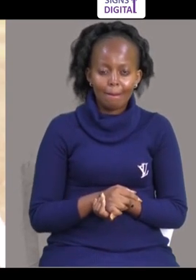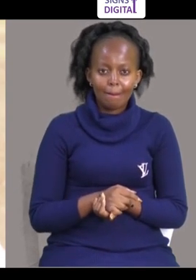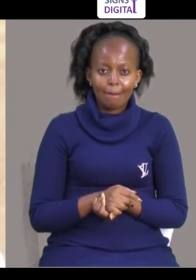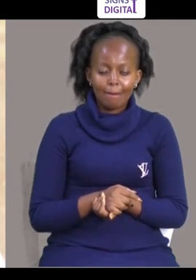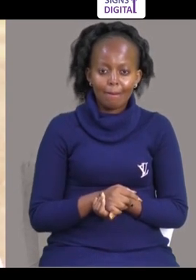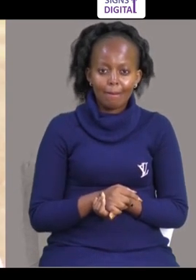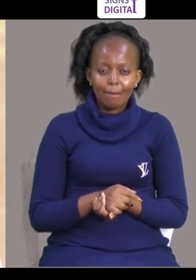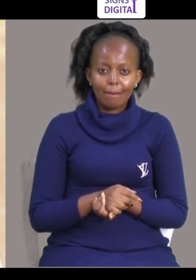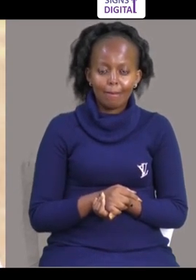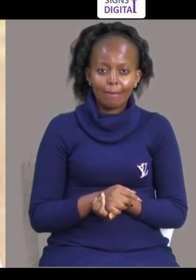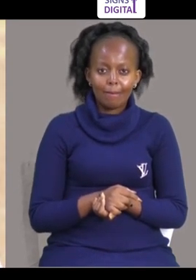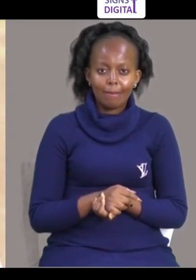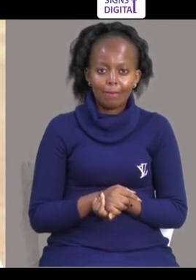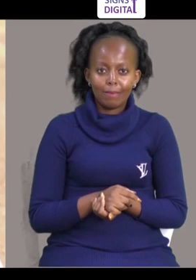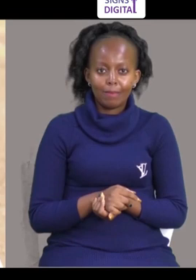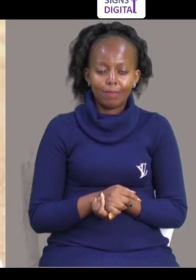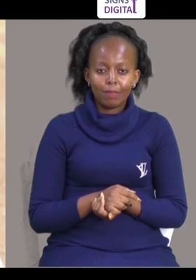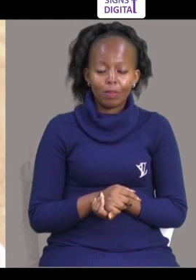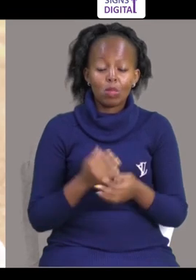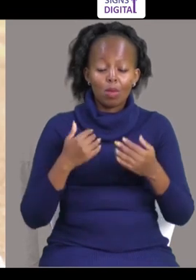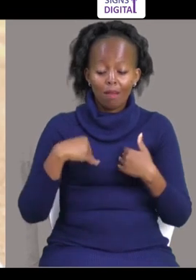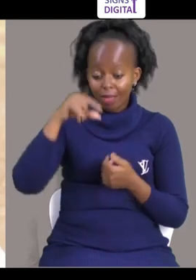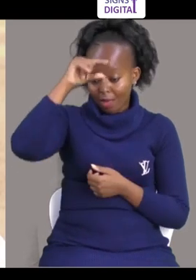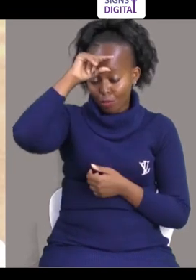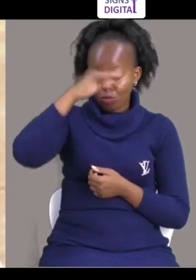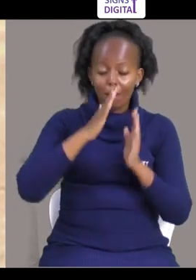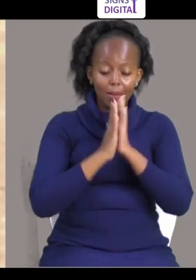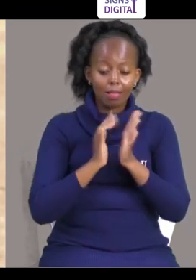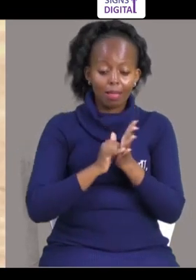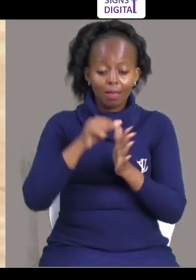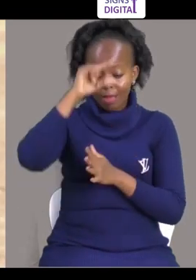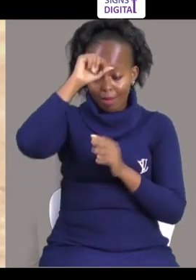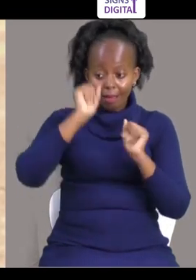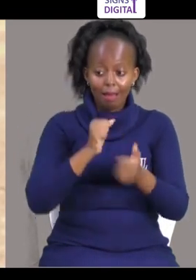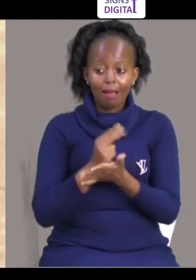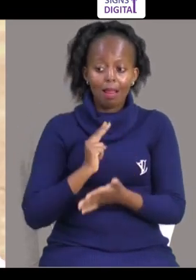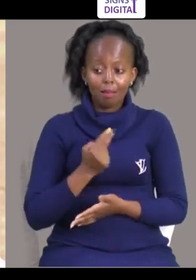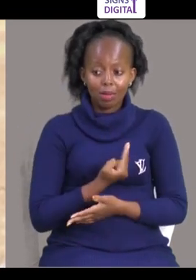Yeah Mimi hindi na lia namunahari Tuko na serekali